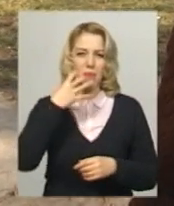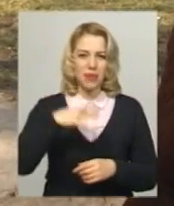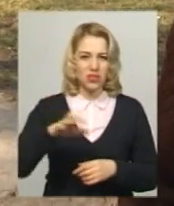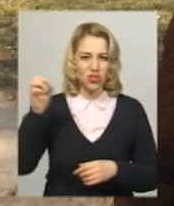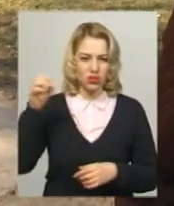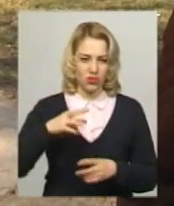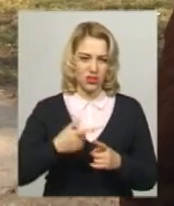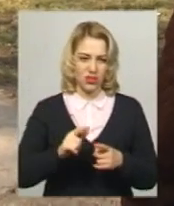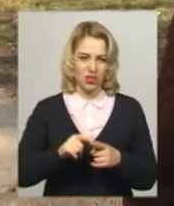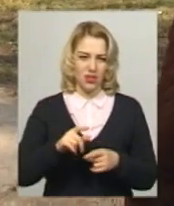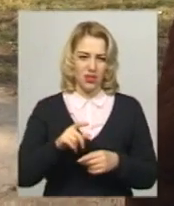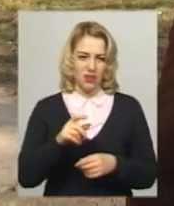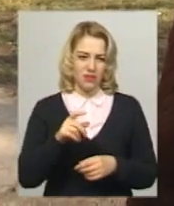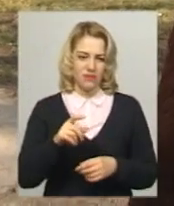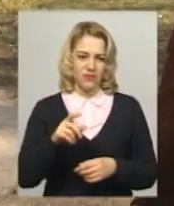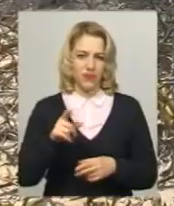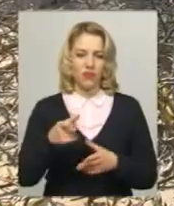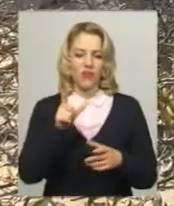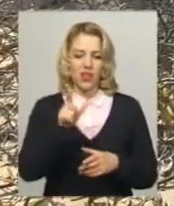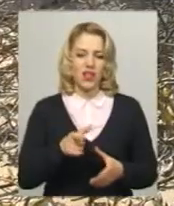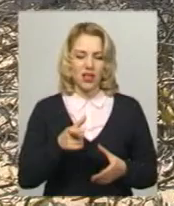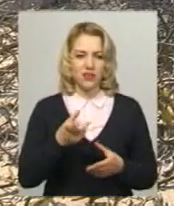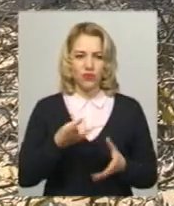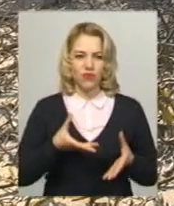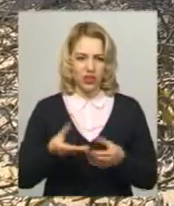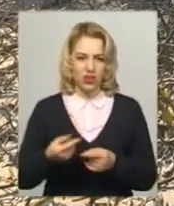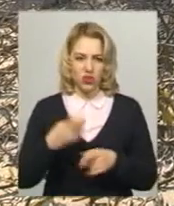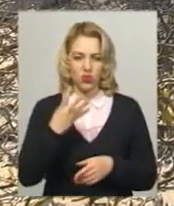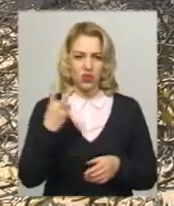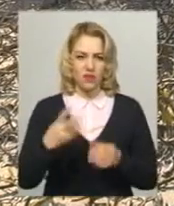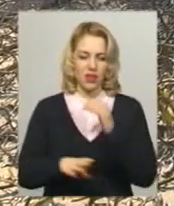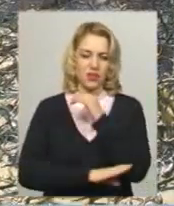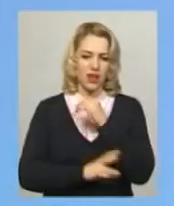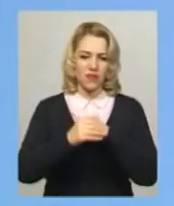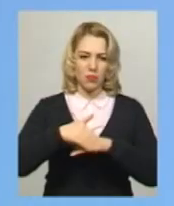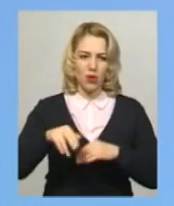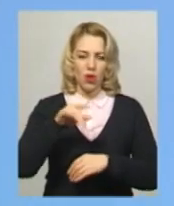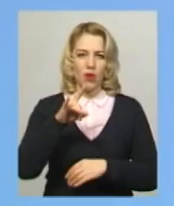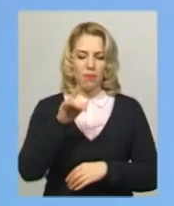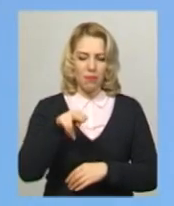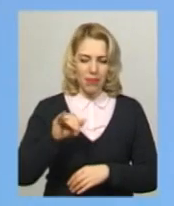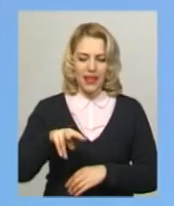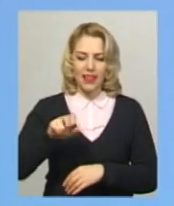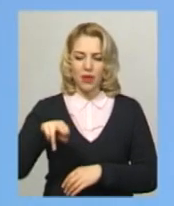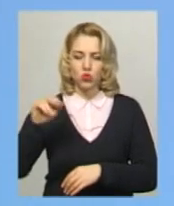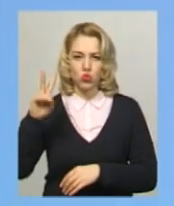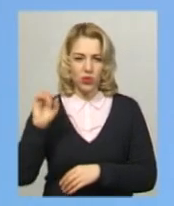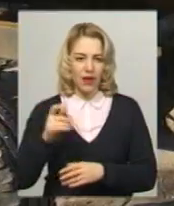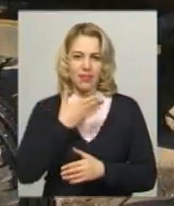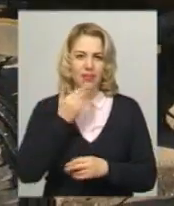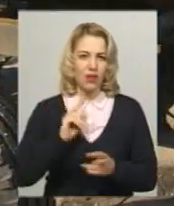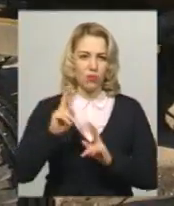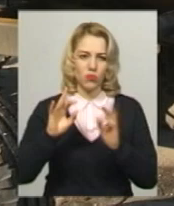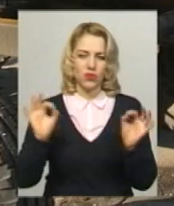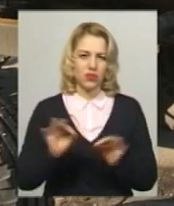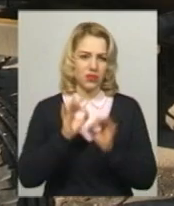людину воно вліяє. 42 дерева на провулку Пилипчука не омолоджували жодного разу, каже майстер міського комунального